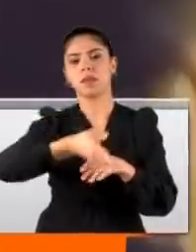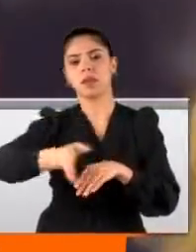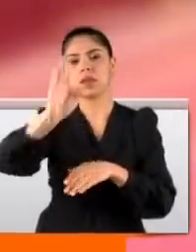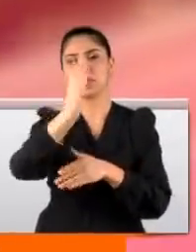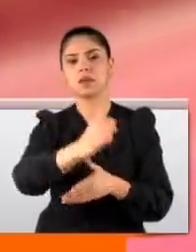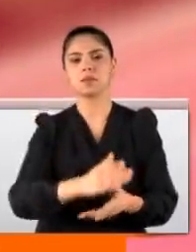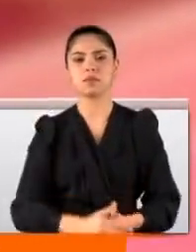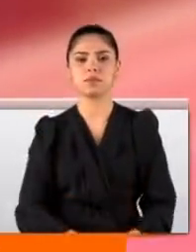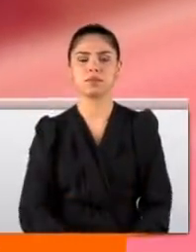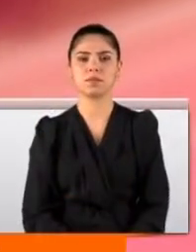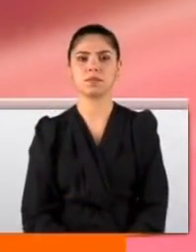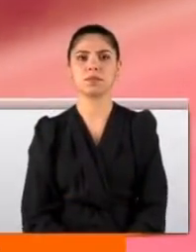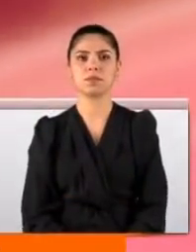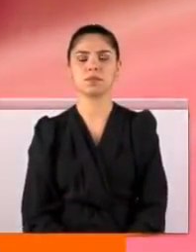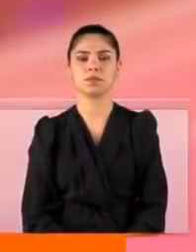uzaklaştı.